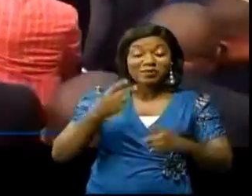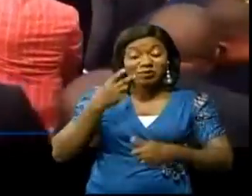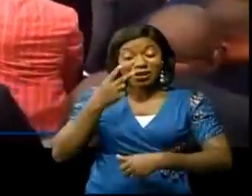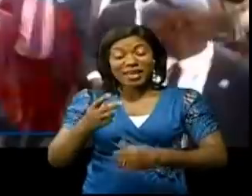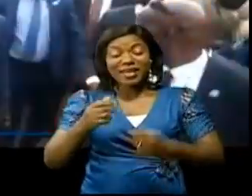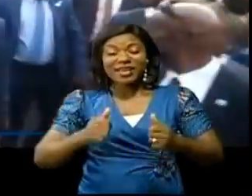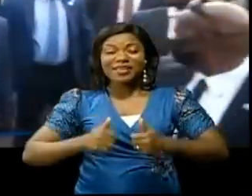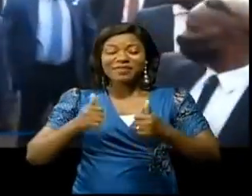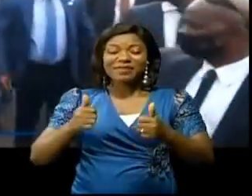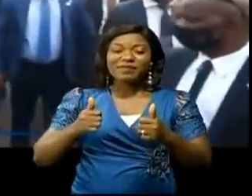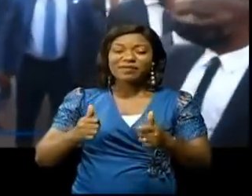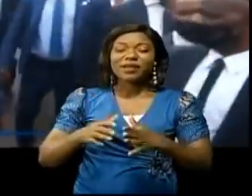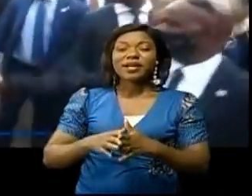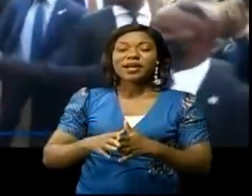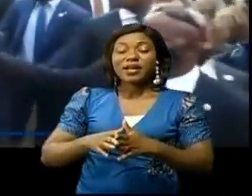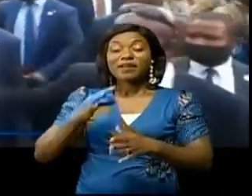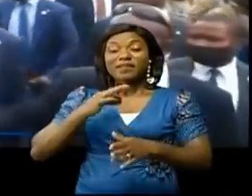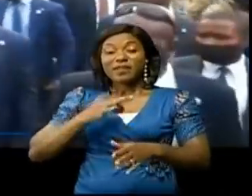Félix Antoine